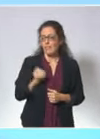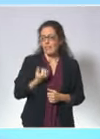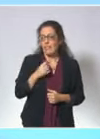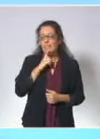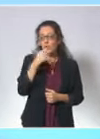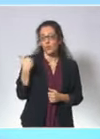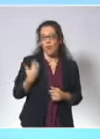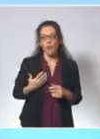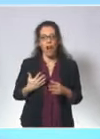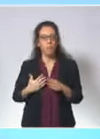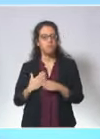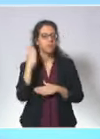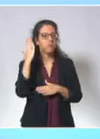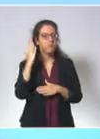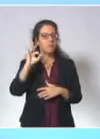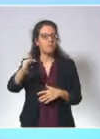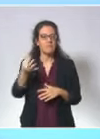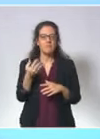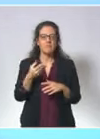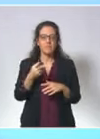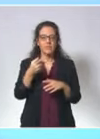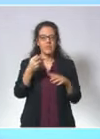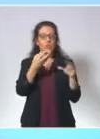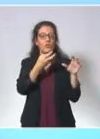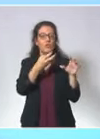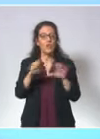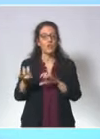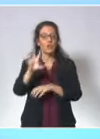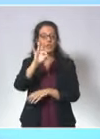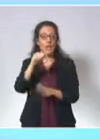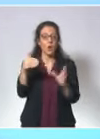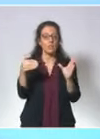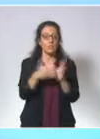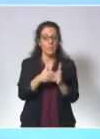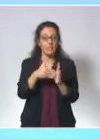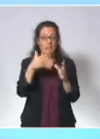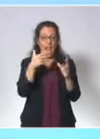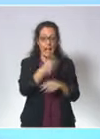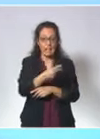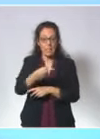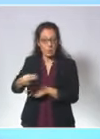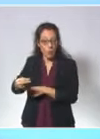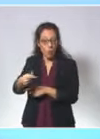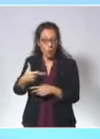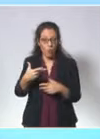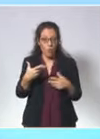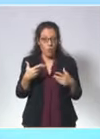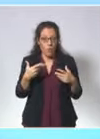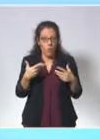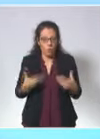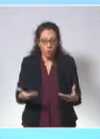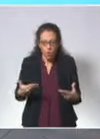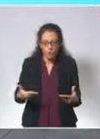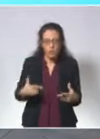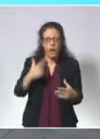records avec, par exemple, plus de 950 000 injections réalisées. Aujourd'hui, un